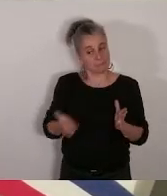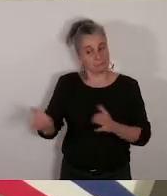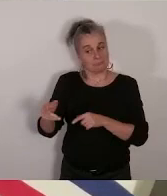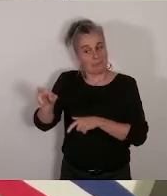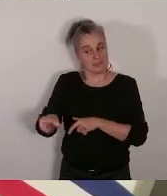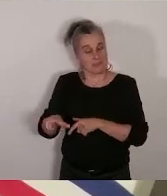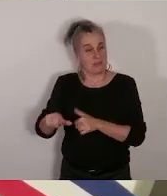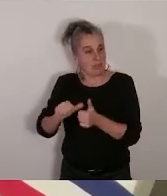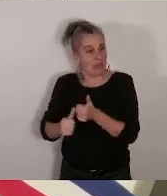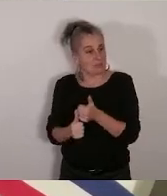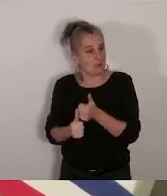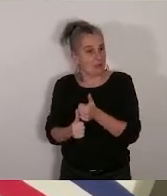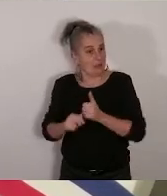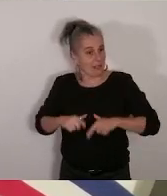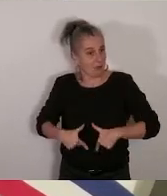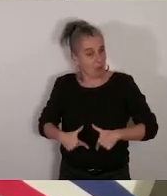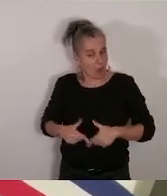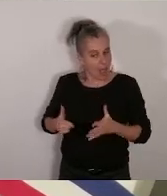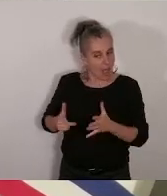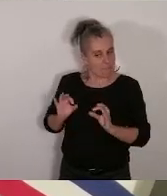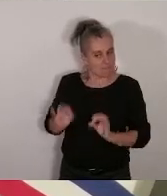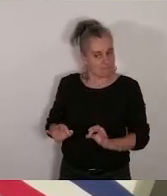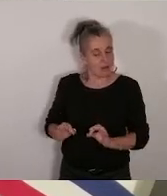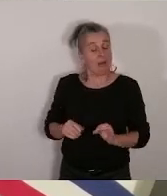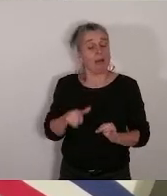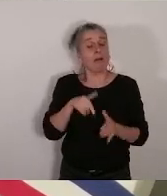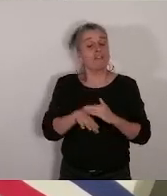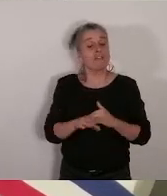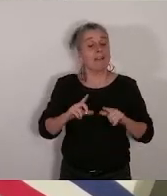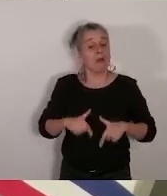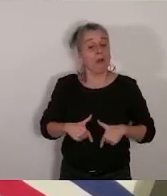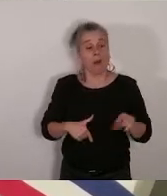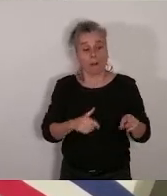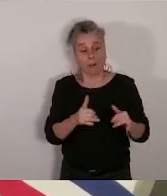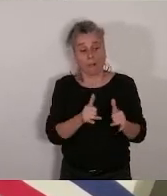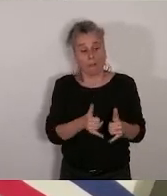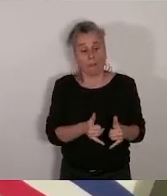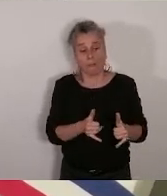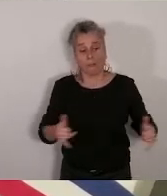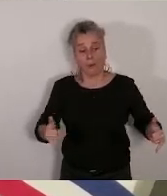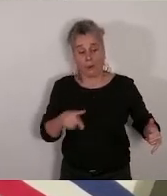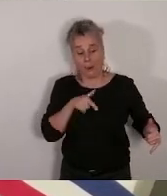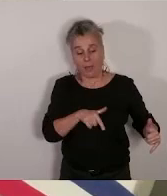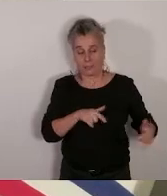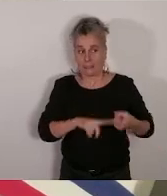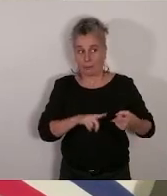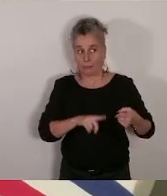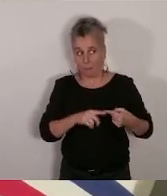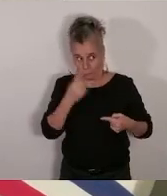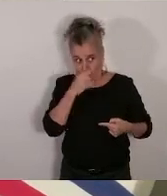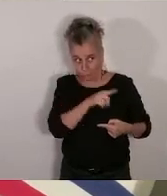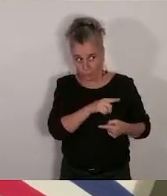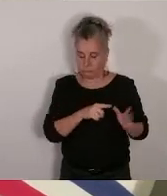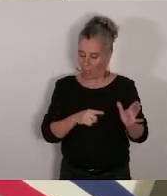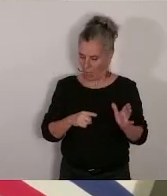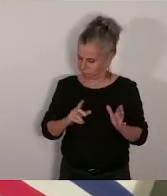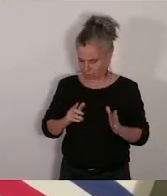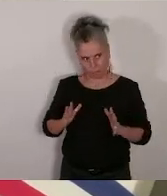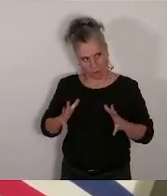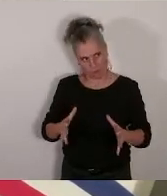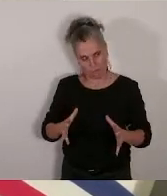Mais on a compris que les bancs dans les écoles, c'était essentiel. Et on s'engage à suivre l'application de